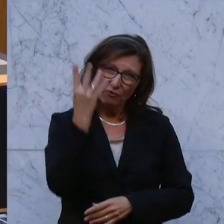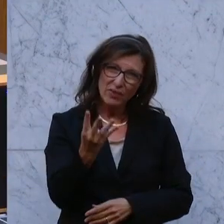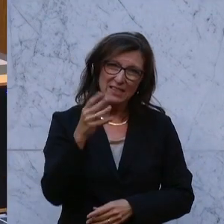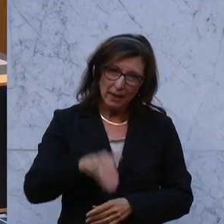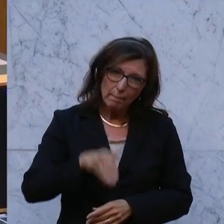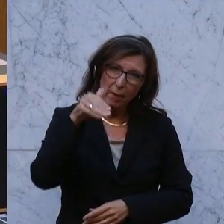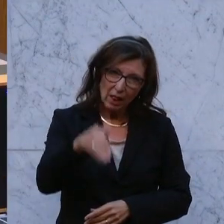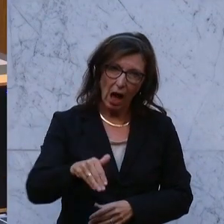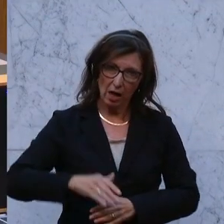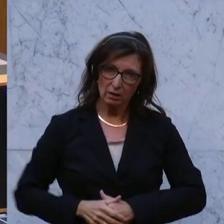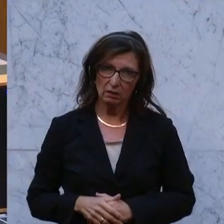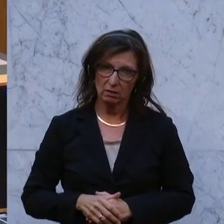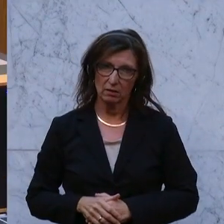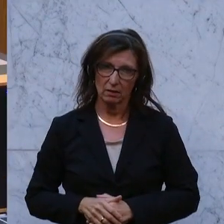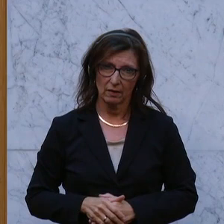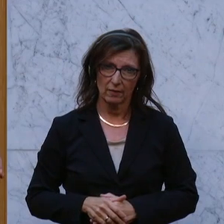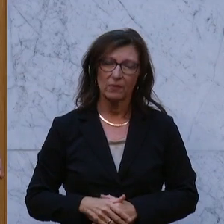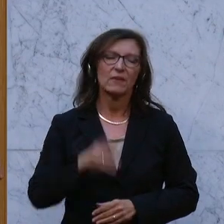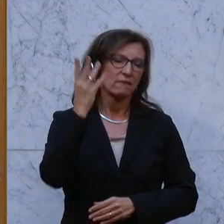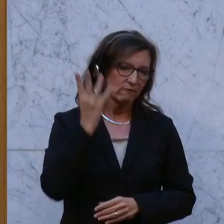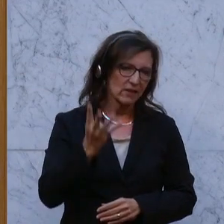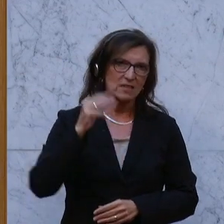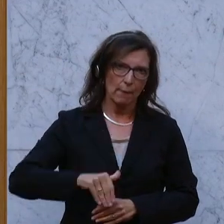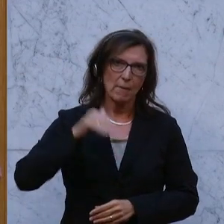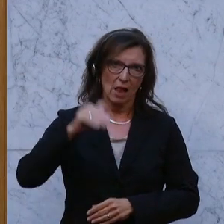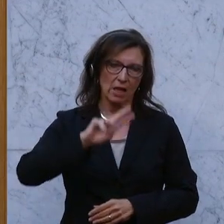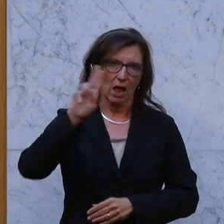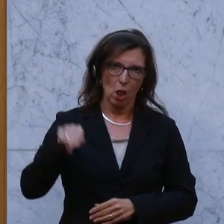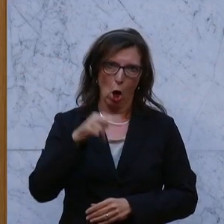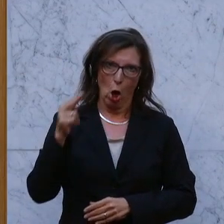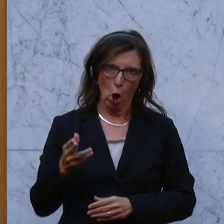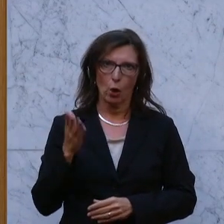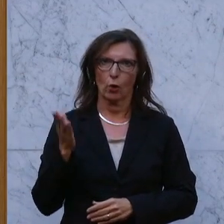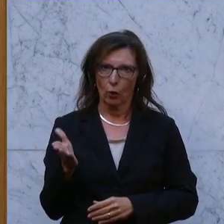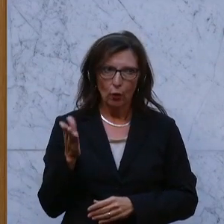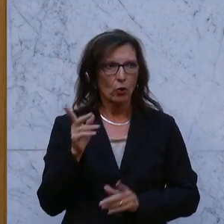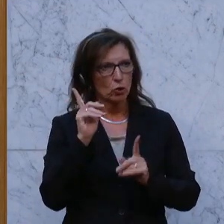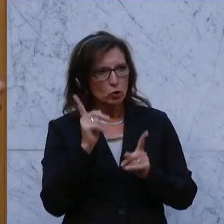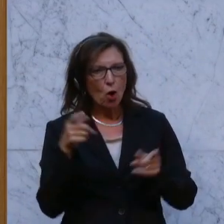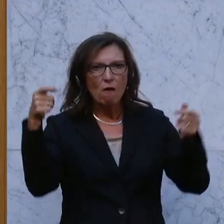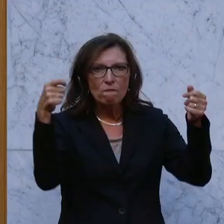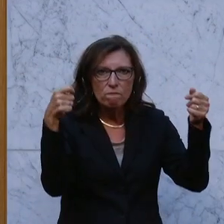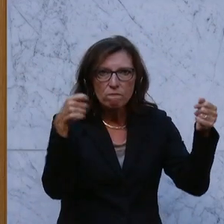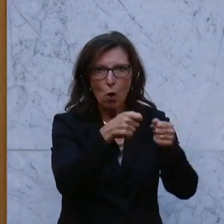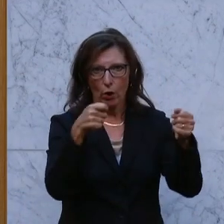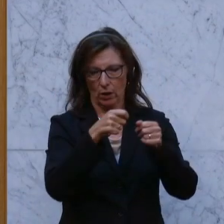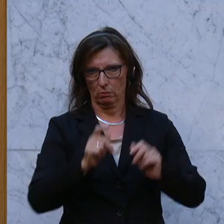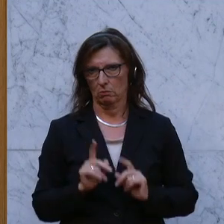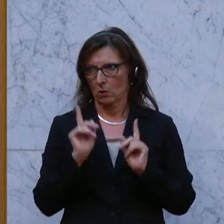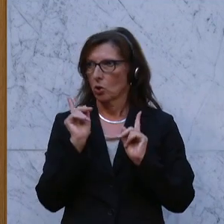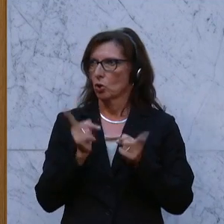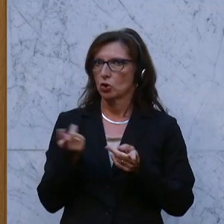Euro an direkten Förderungen oder um die Kaufkraft